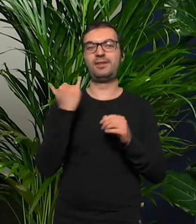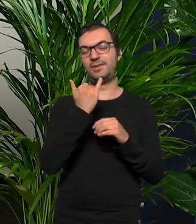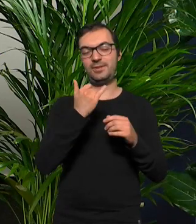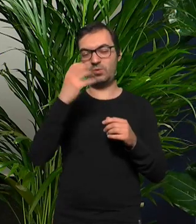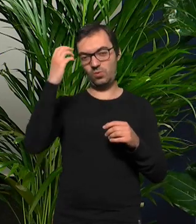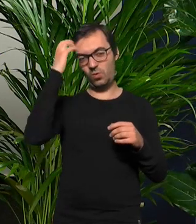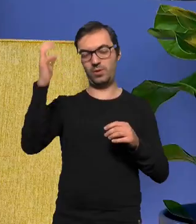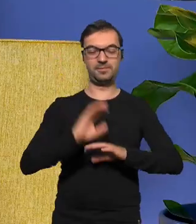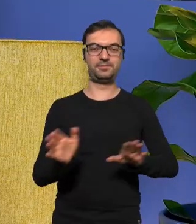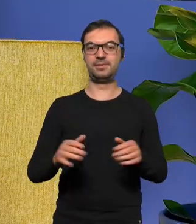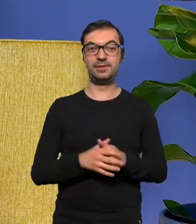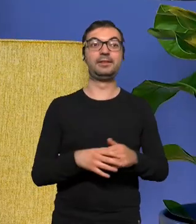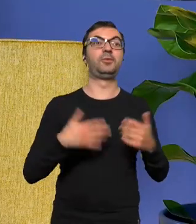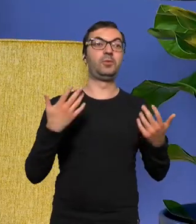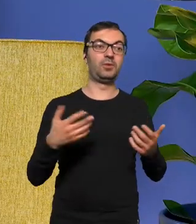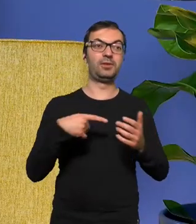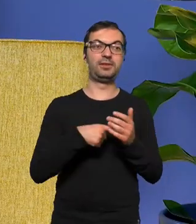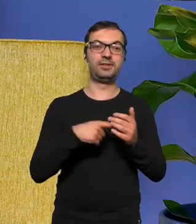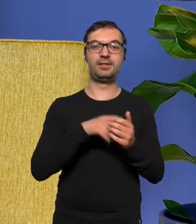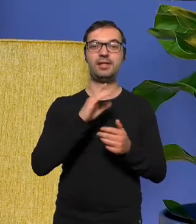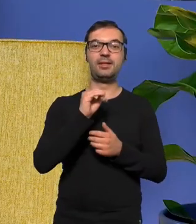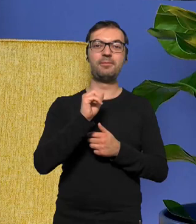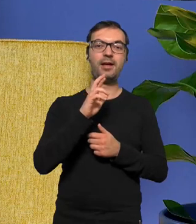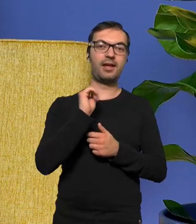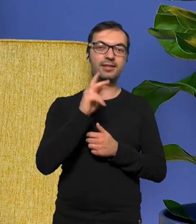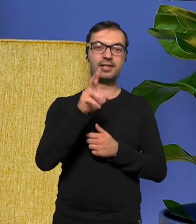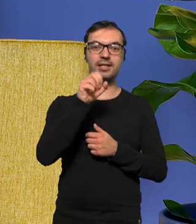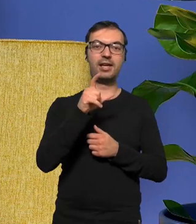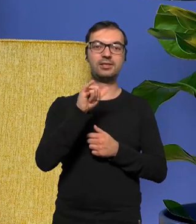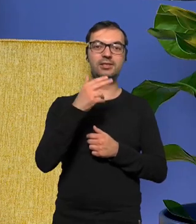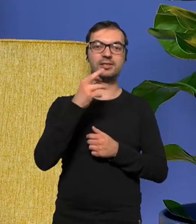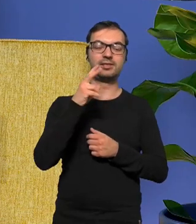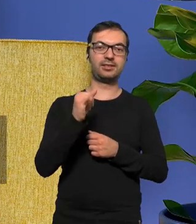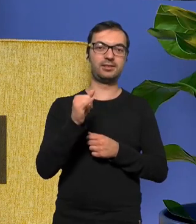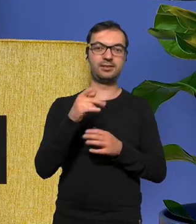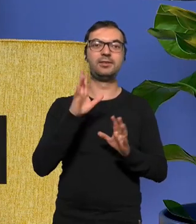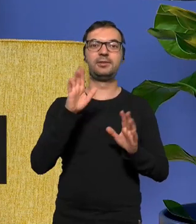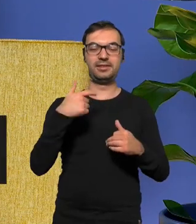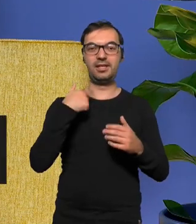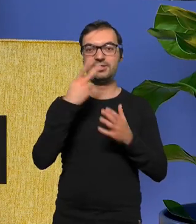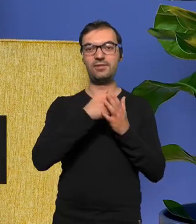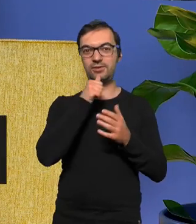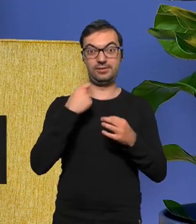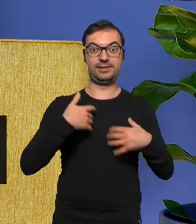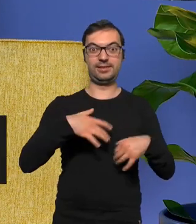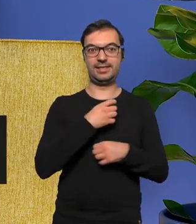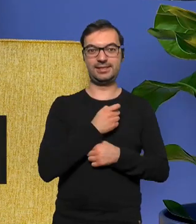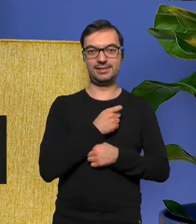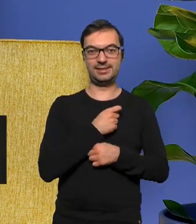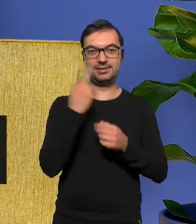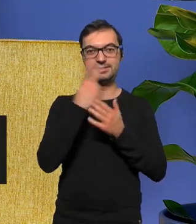Błażeja Króla no, tym razem Bartek Chaciński wychylił się i przeczytałem wczoraj trochę z nerwami